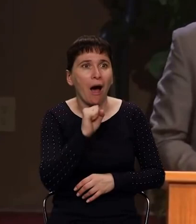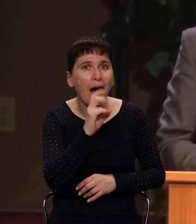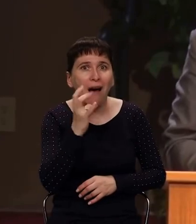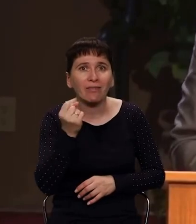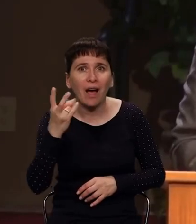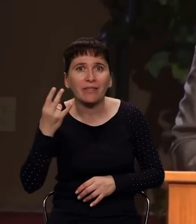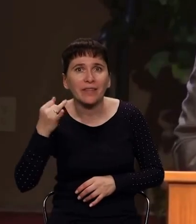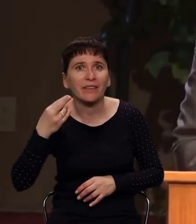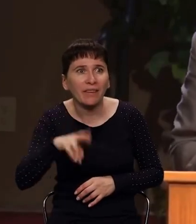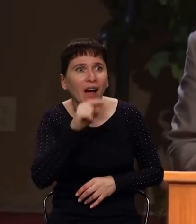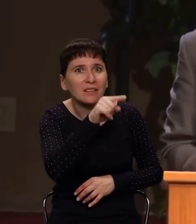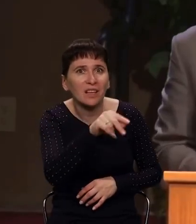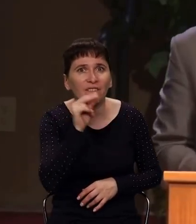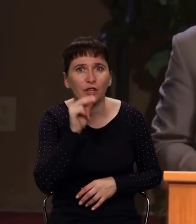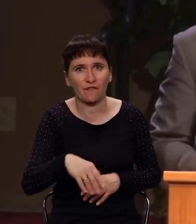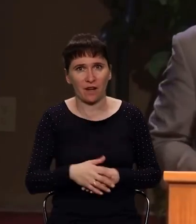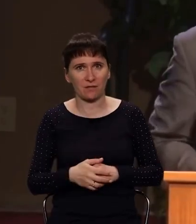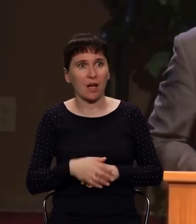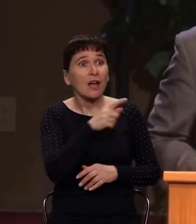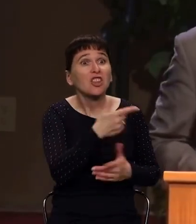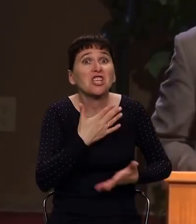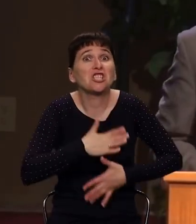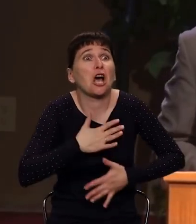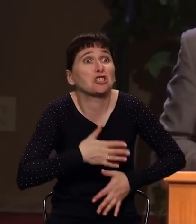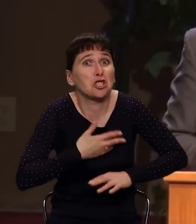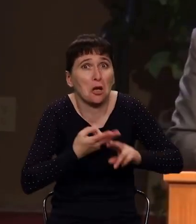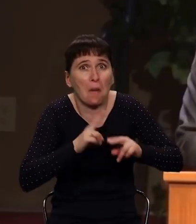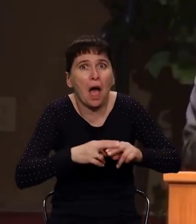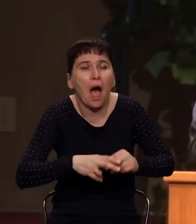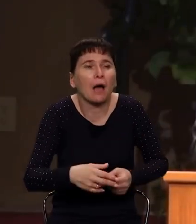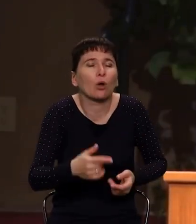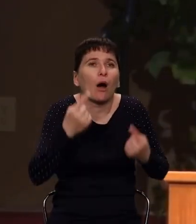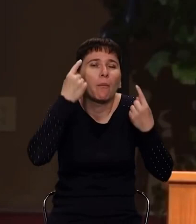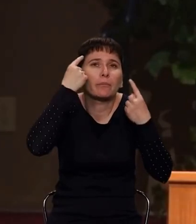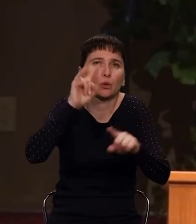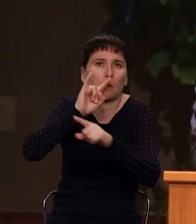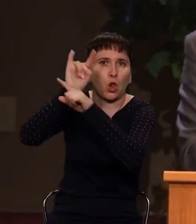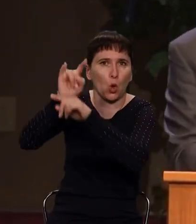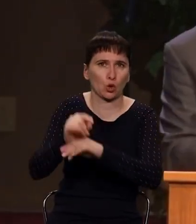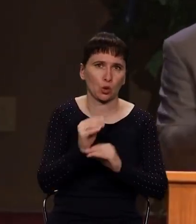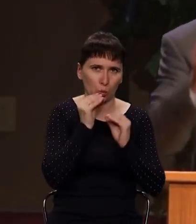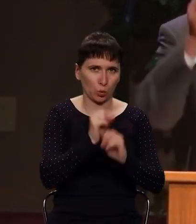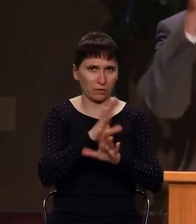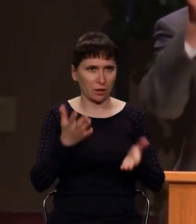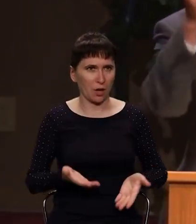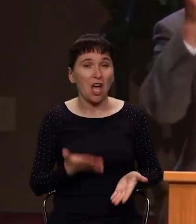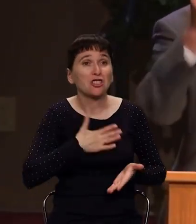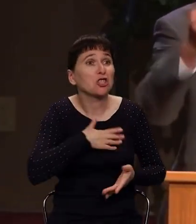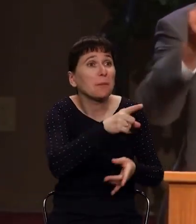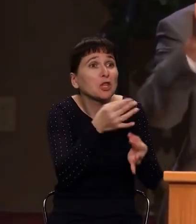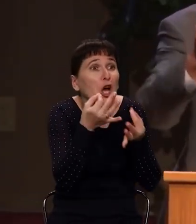перед Богом. Личная ответственность каждого из нас перед Богом. Зачем ты? Другими словами, зачем ты